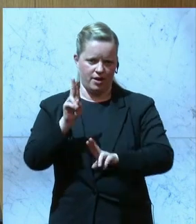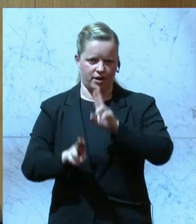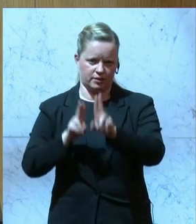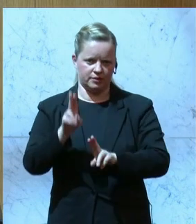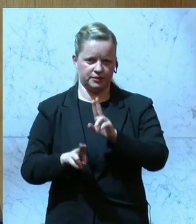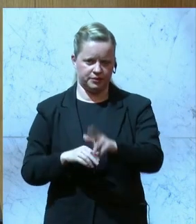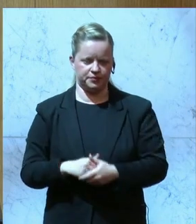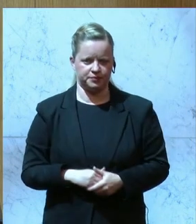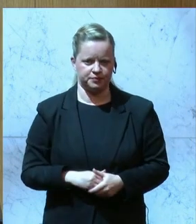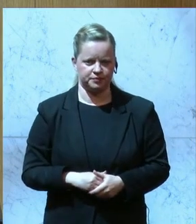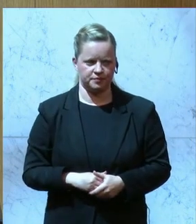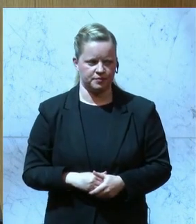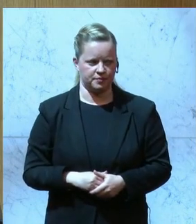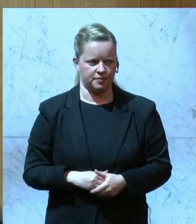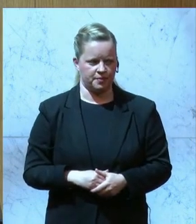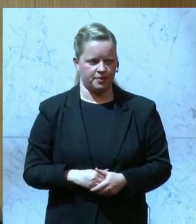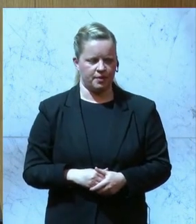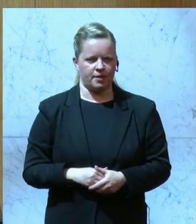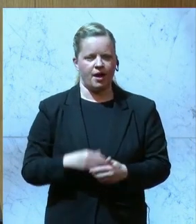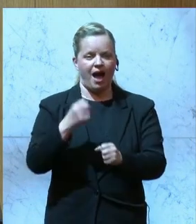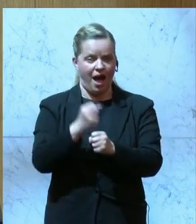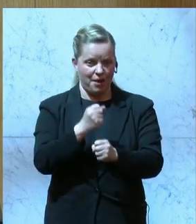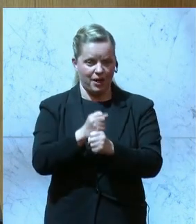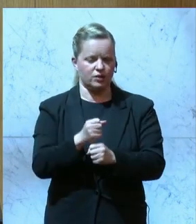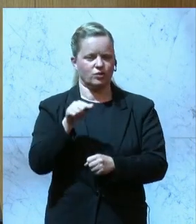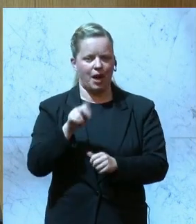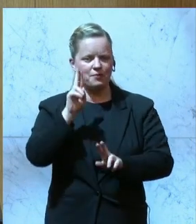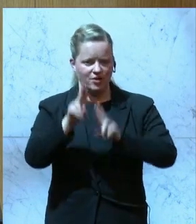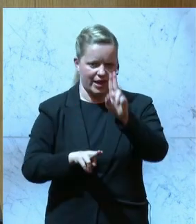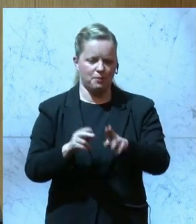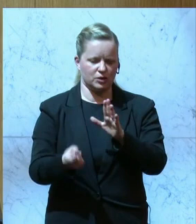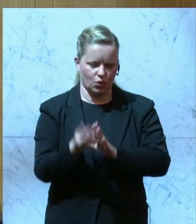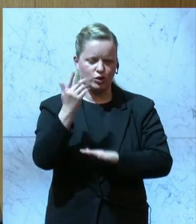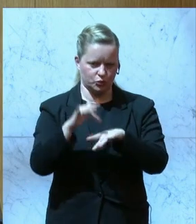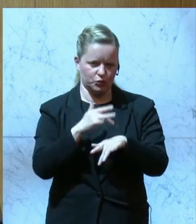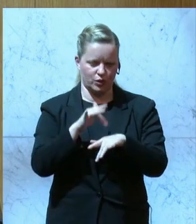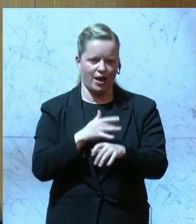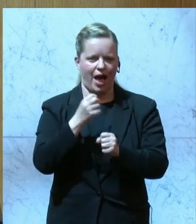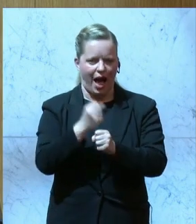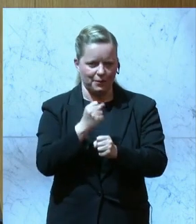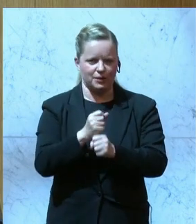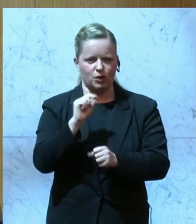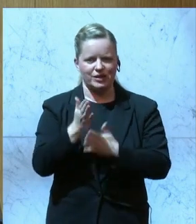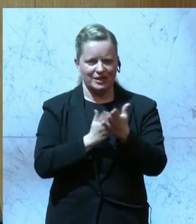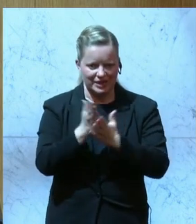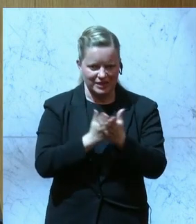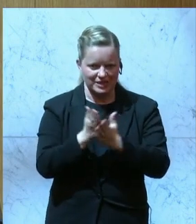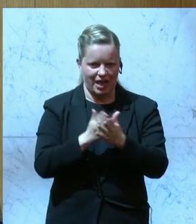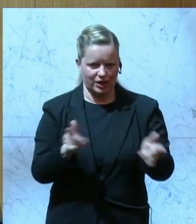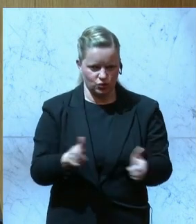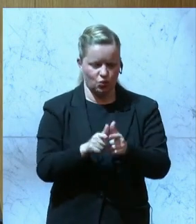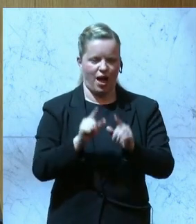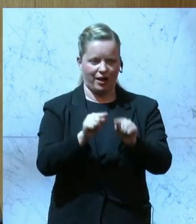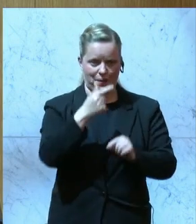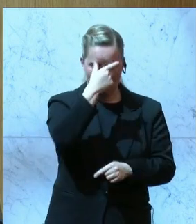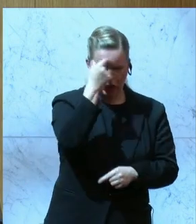Und Arbeit, und das wird in der Pflege besonders spürbar, Arbeit ist ein Dienst an Mensch und Gesellschaft. Vielen